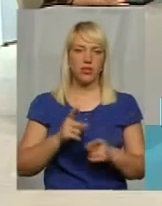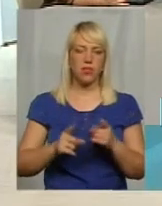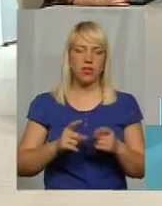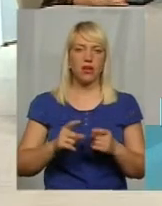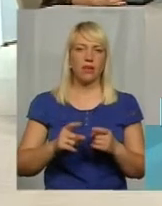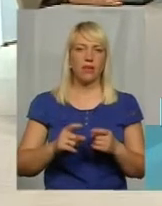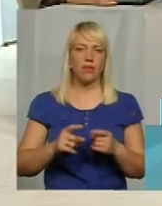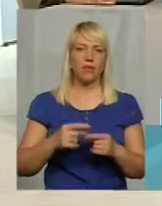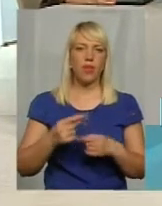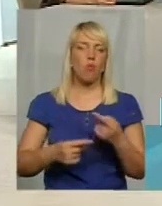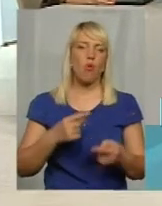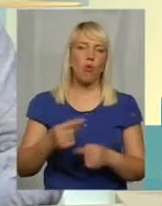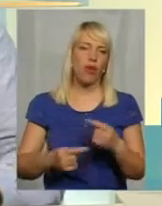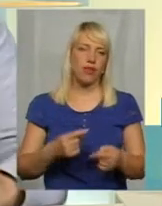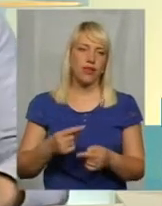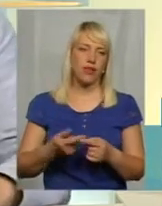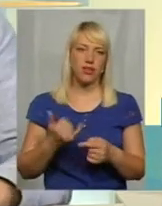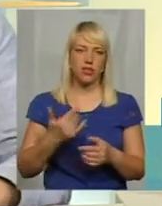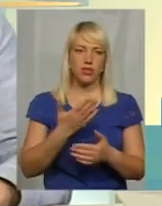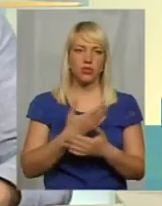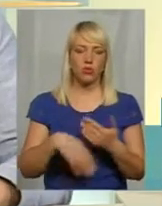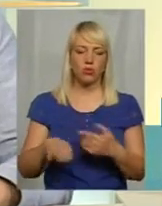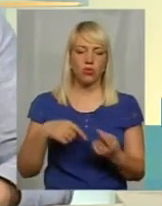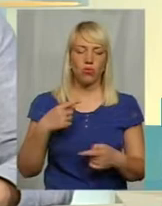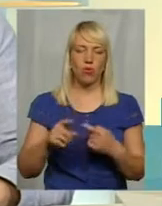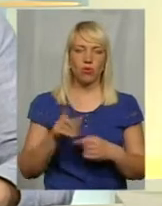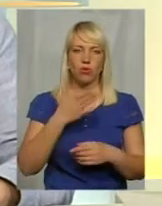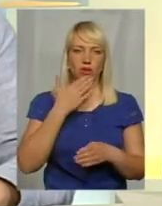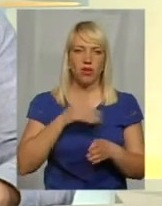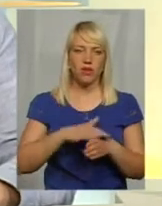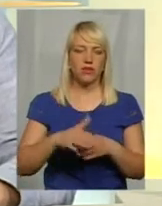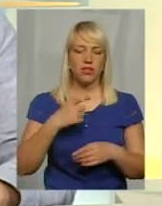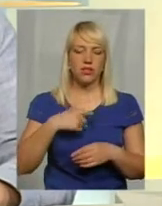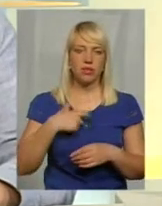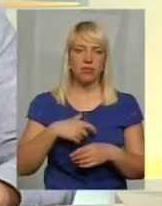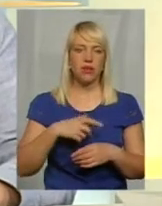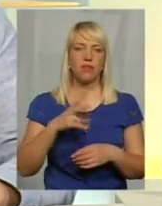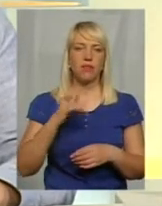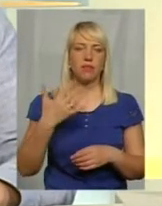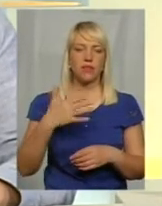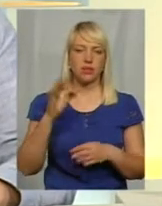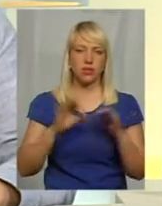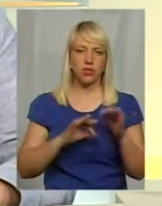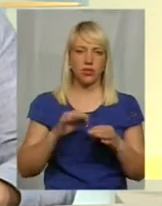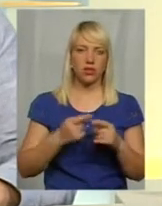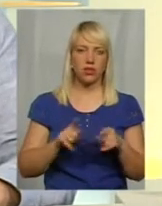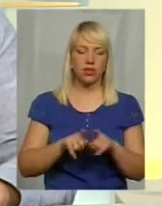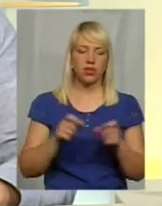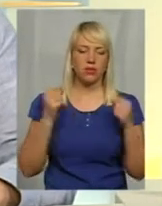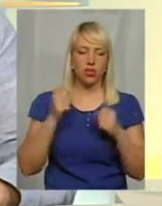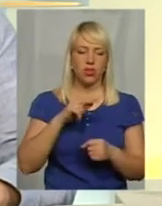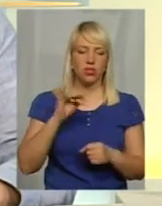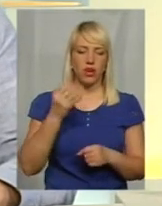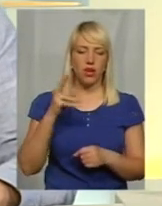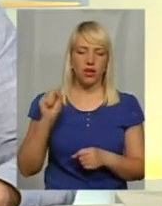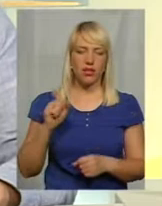поколення, яке не реалізувалося на 50%. Це такі спортсміни, як Чайка Сергій, Баранова,